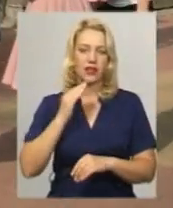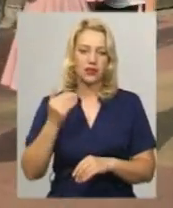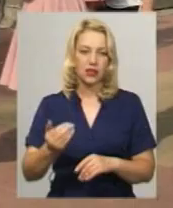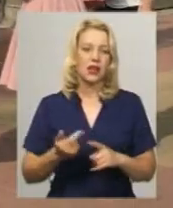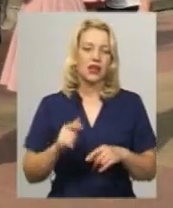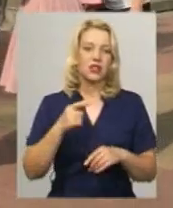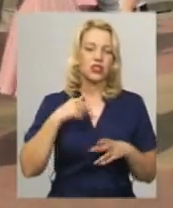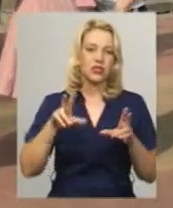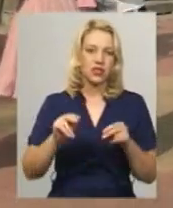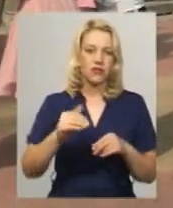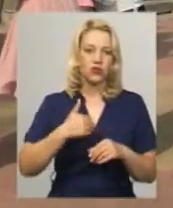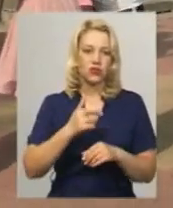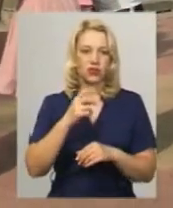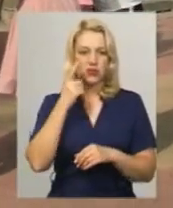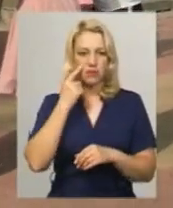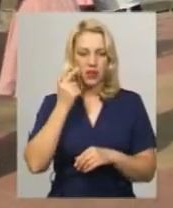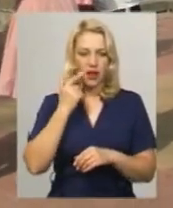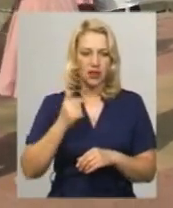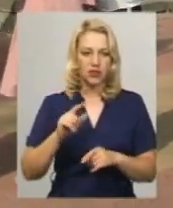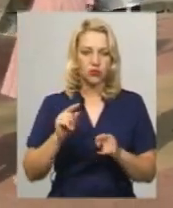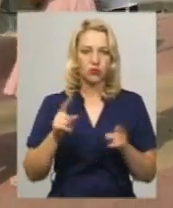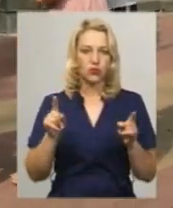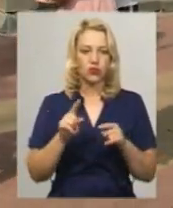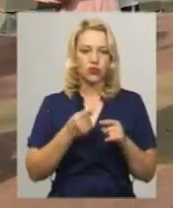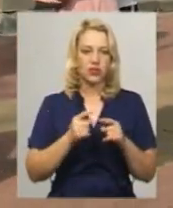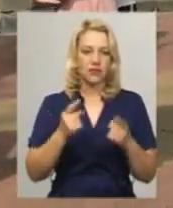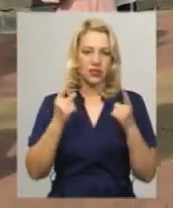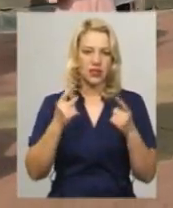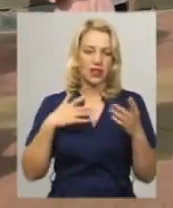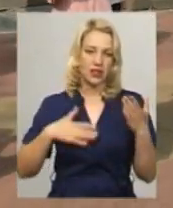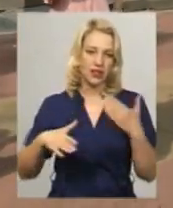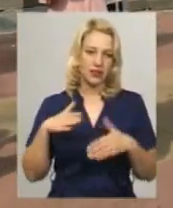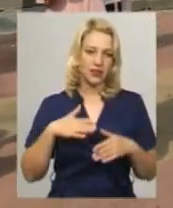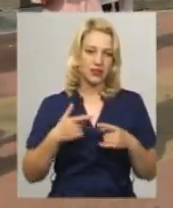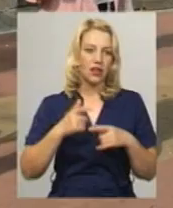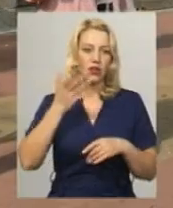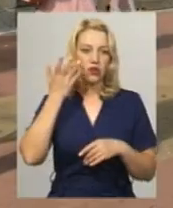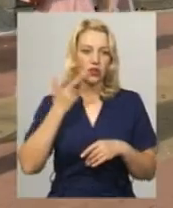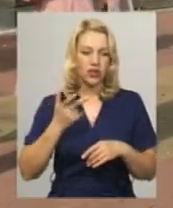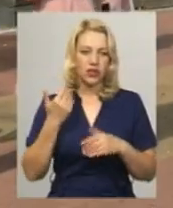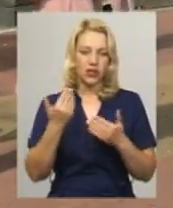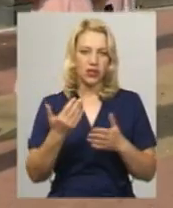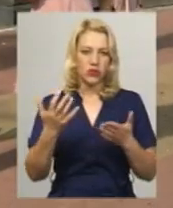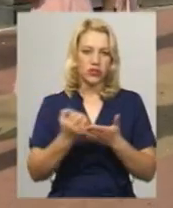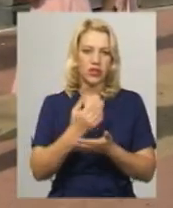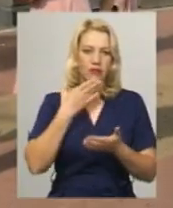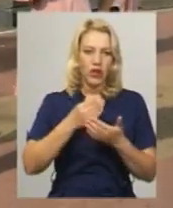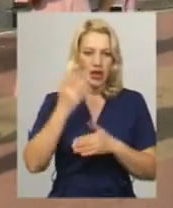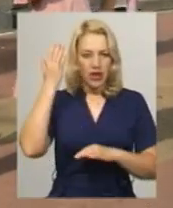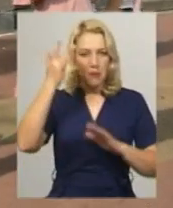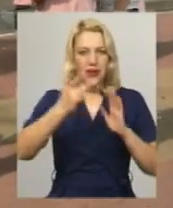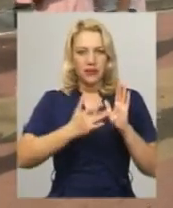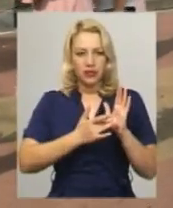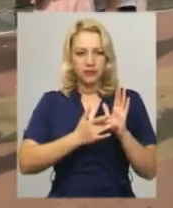насправді дуже хотілося плакати, тому що це така радість, коли ти досягла своєї мети.